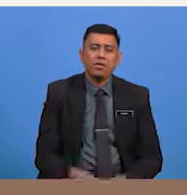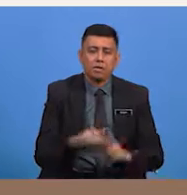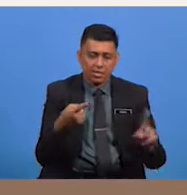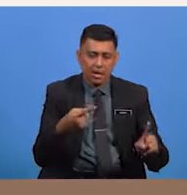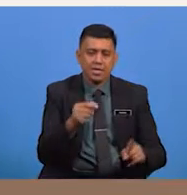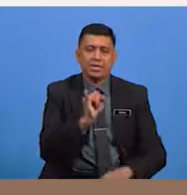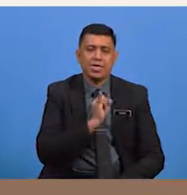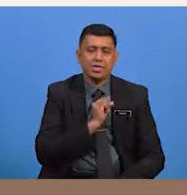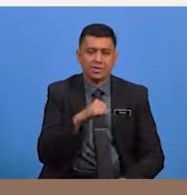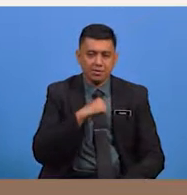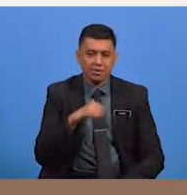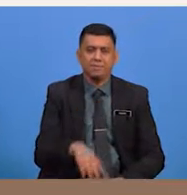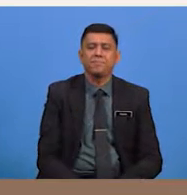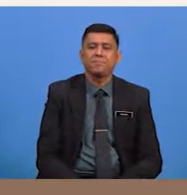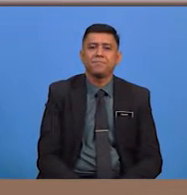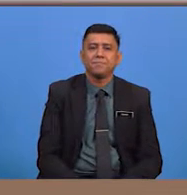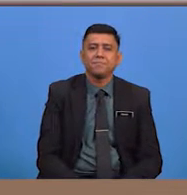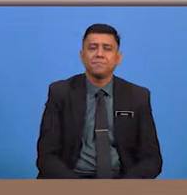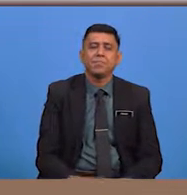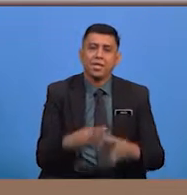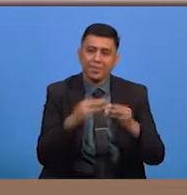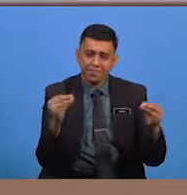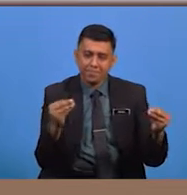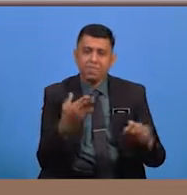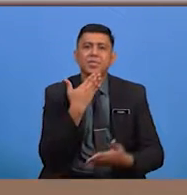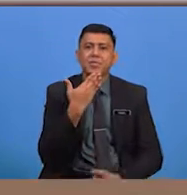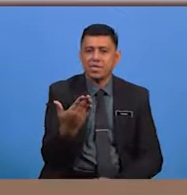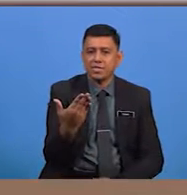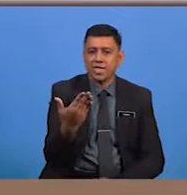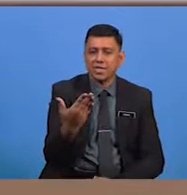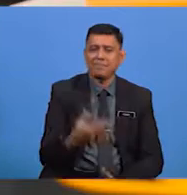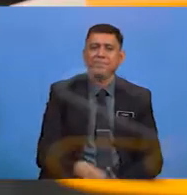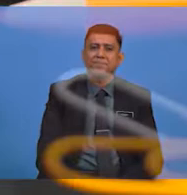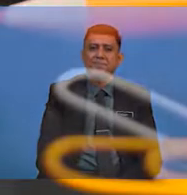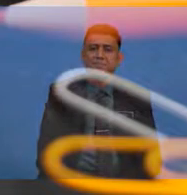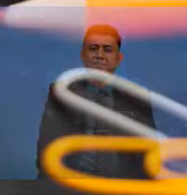daripada saya sendiri Sekian, terima kasih